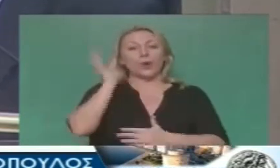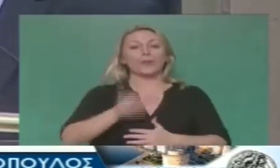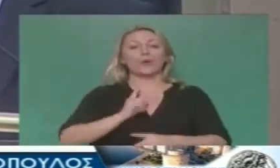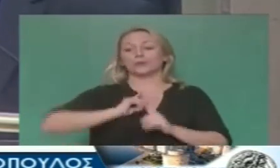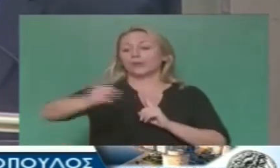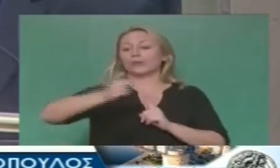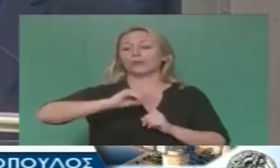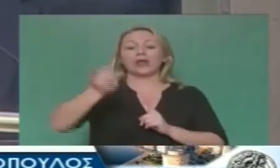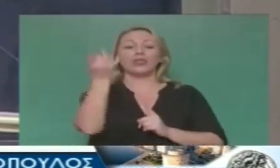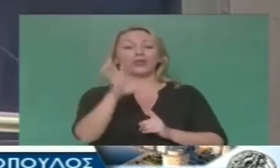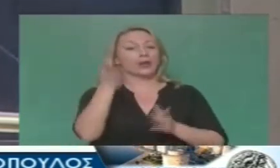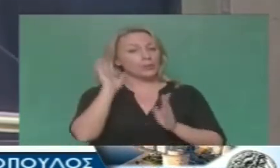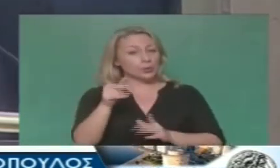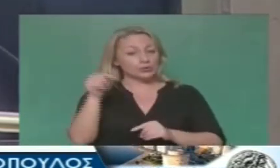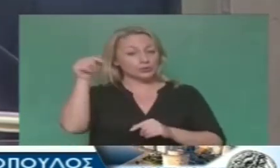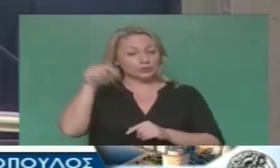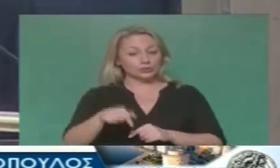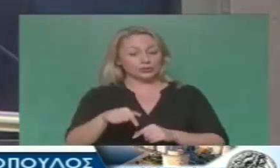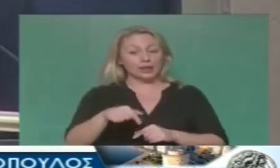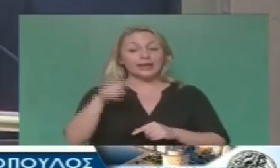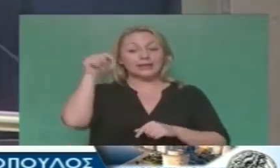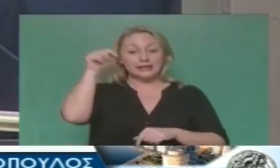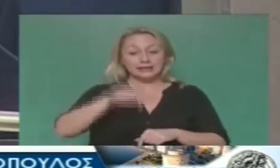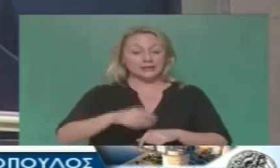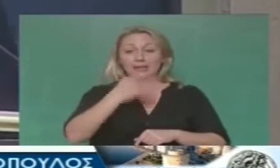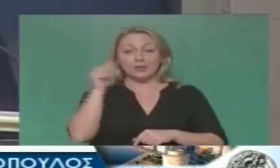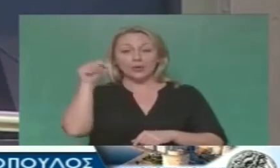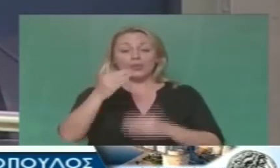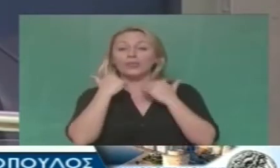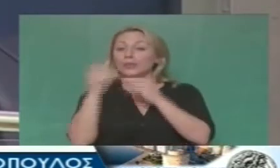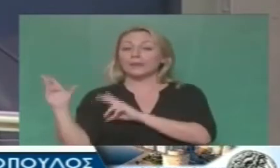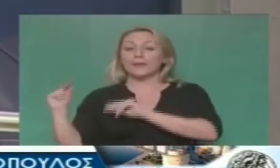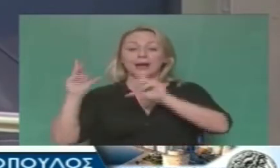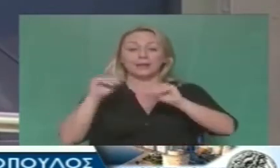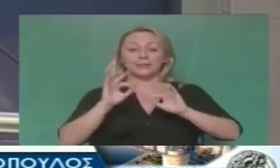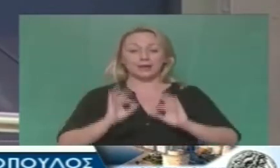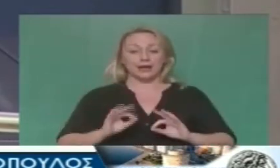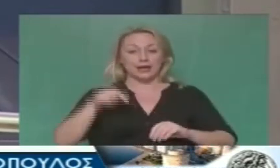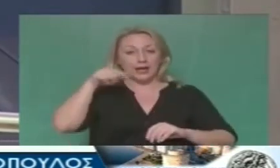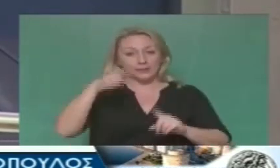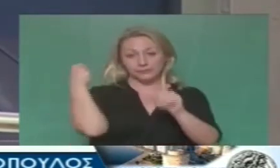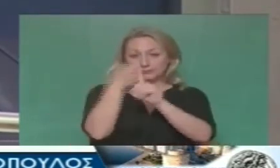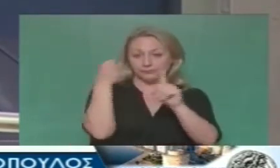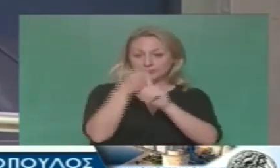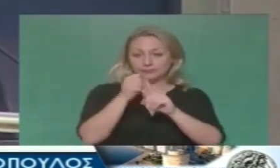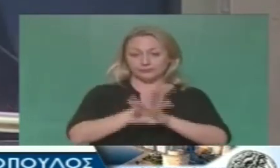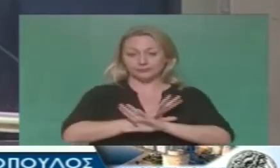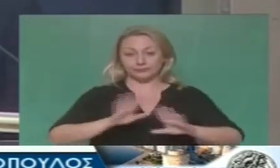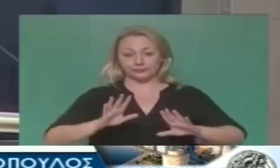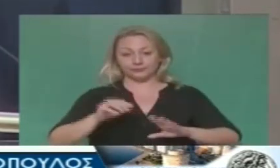κυκλοφορούν εντελώς δωρεάν. Σήμερα γιατί δεν μπορεί να γίνει αυτό. Εμείς παλεύουμε για αυτό. Τέλος.